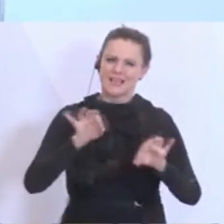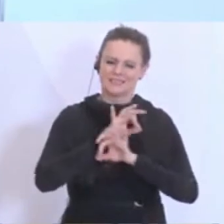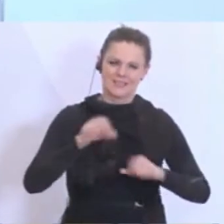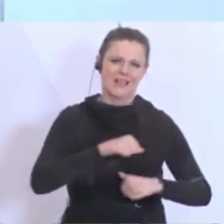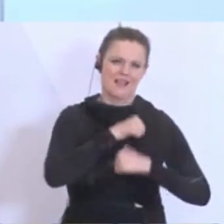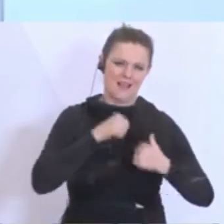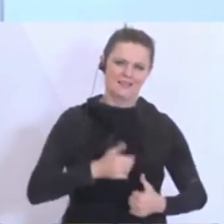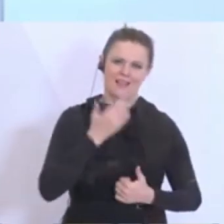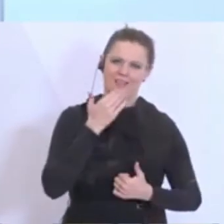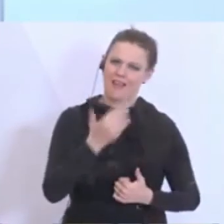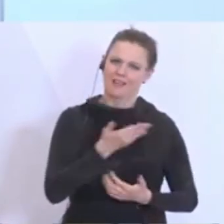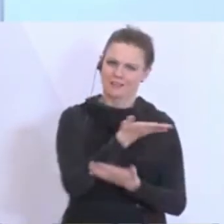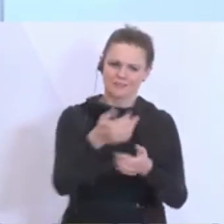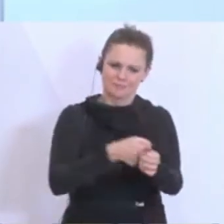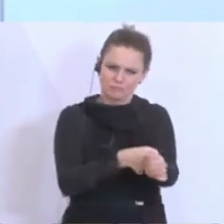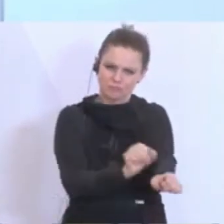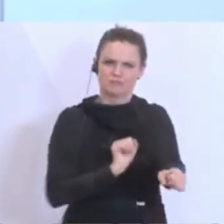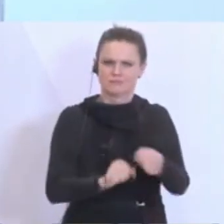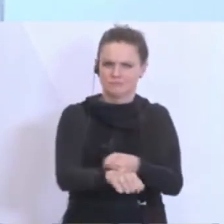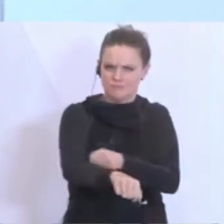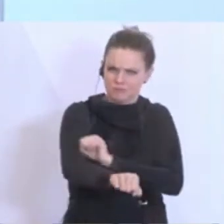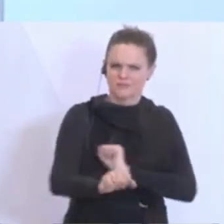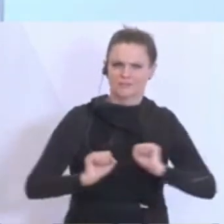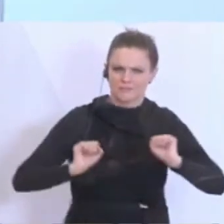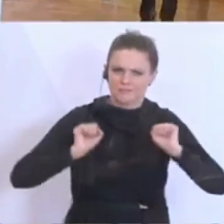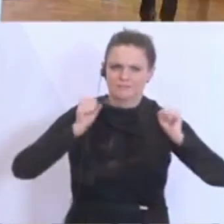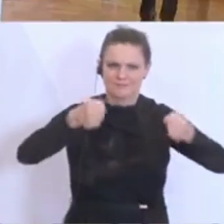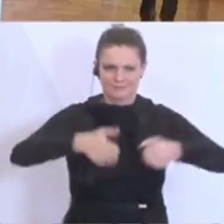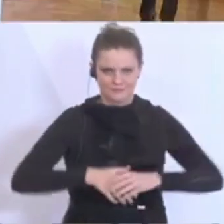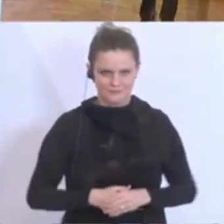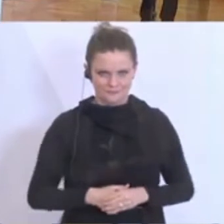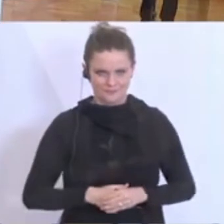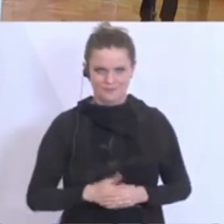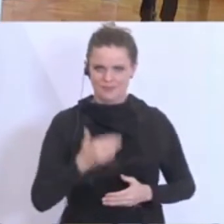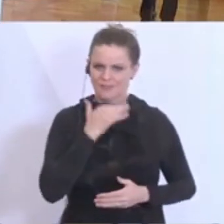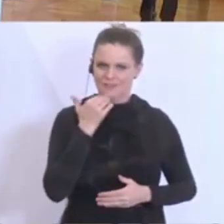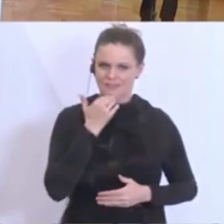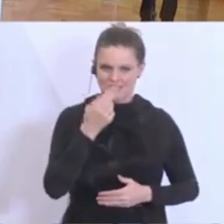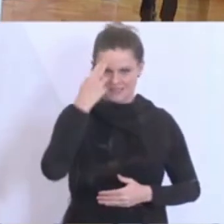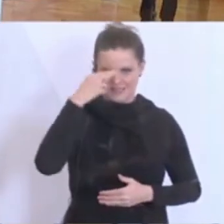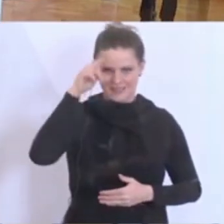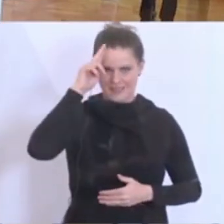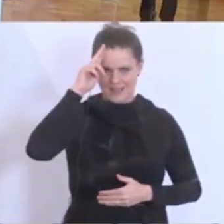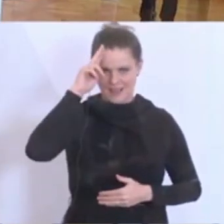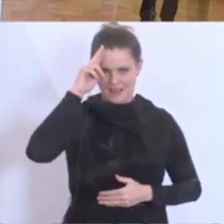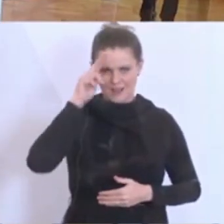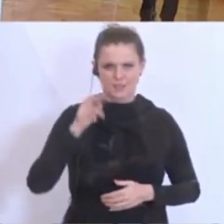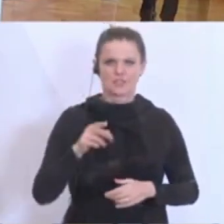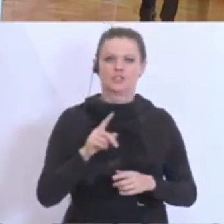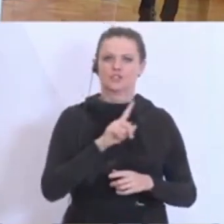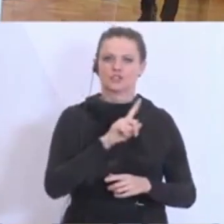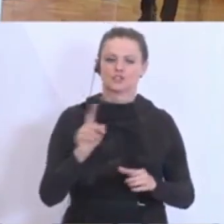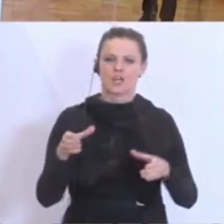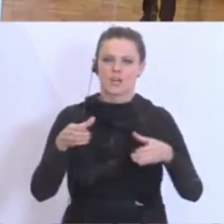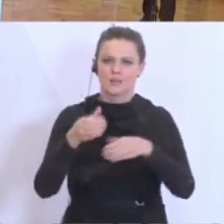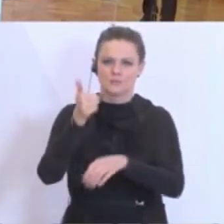für Ihr Engagement und Ihren Einsatz. Vielen Dank. Vielen Dank. Ich ersuche jetzt um das Statement von unserem Herrn Generalstabschef, General Brieger. Bitte